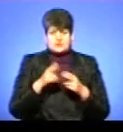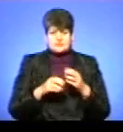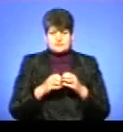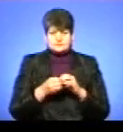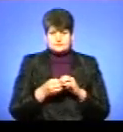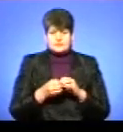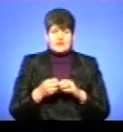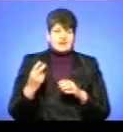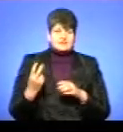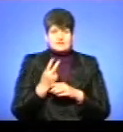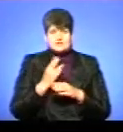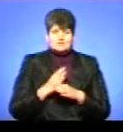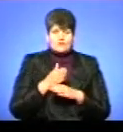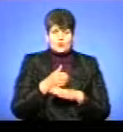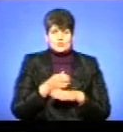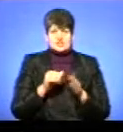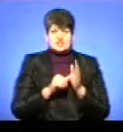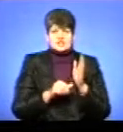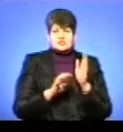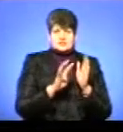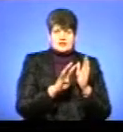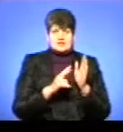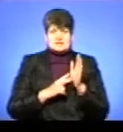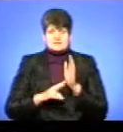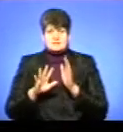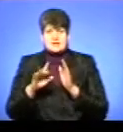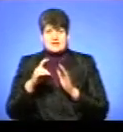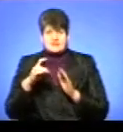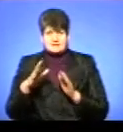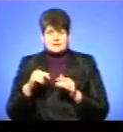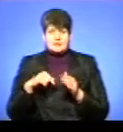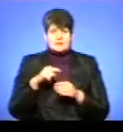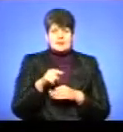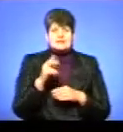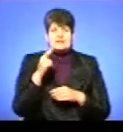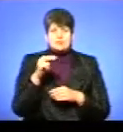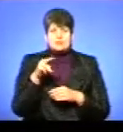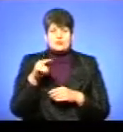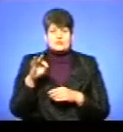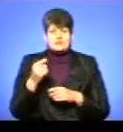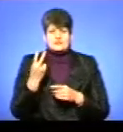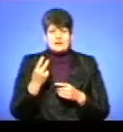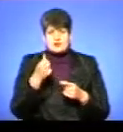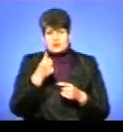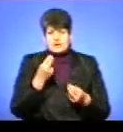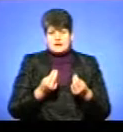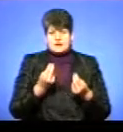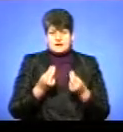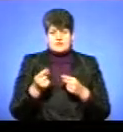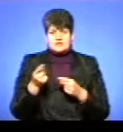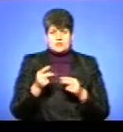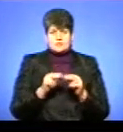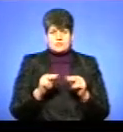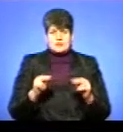Двічі у ворота гостей на 64-й та 75-й хвилинах уцілив Дмитро Познанський. Він два роки грає у команді тернопільського